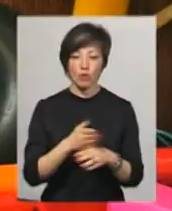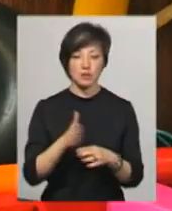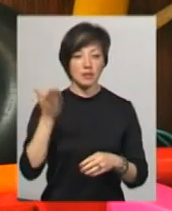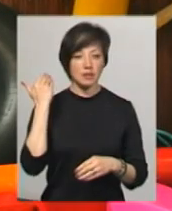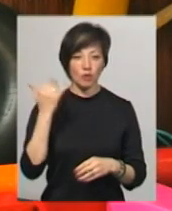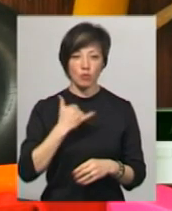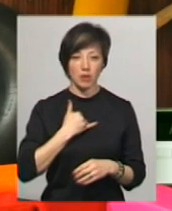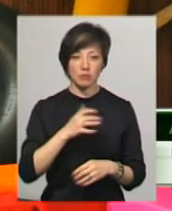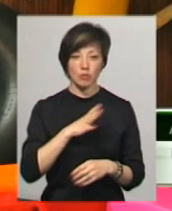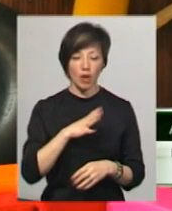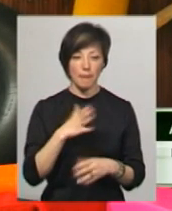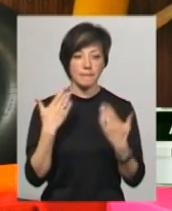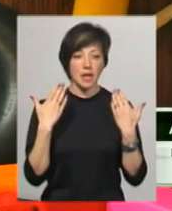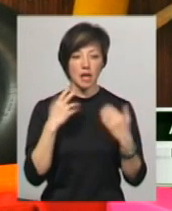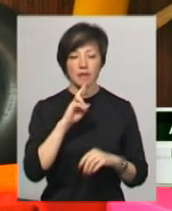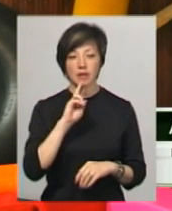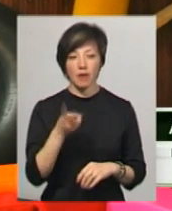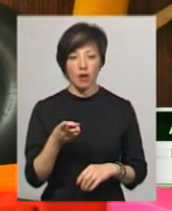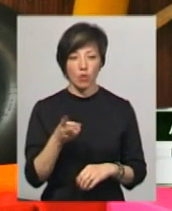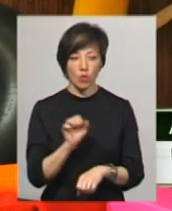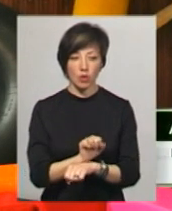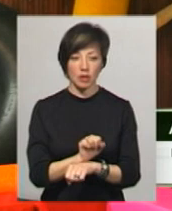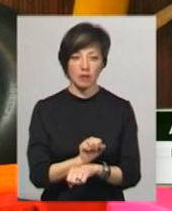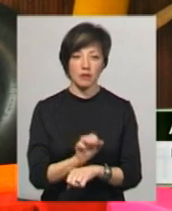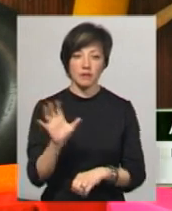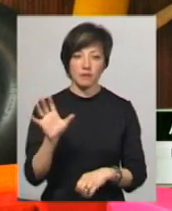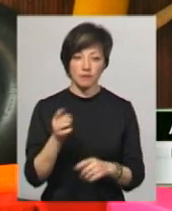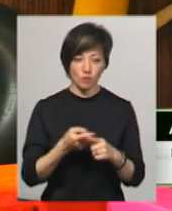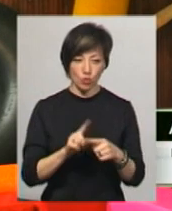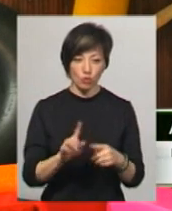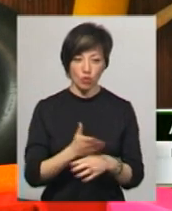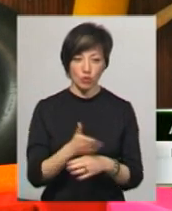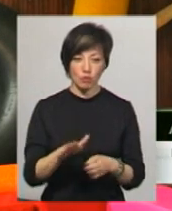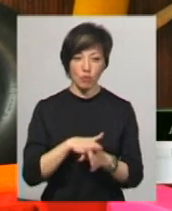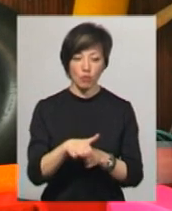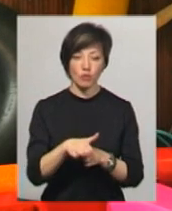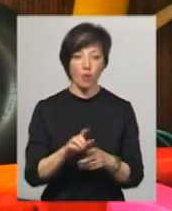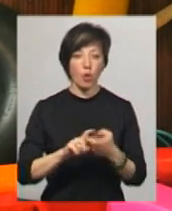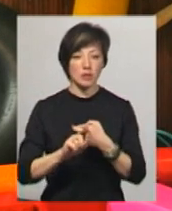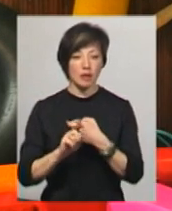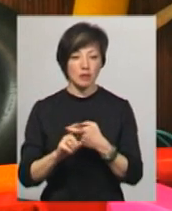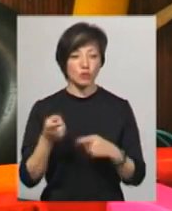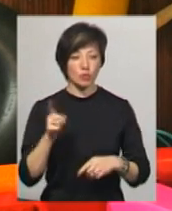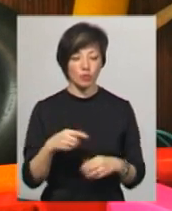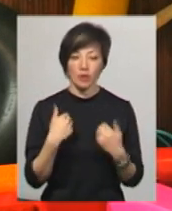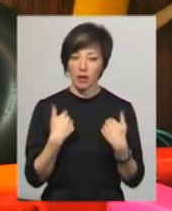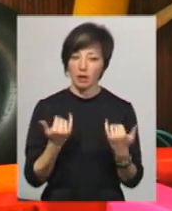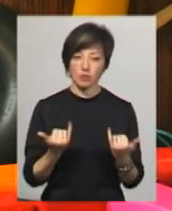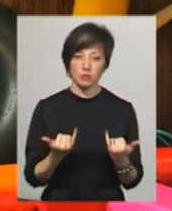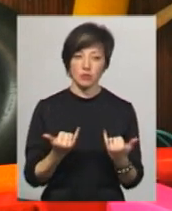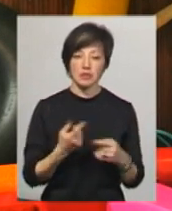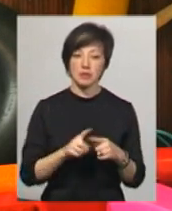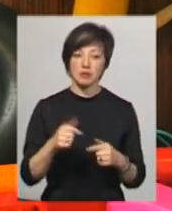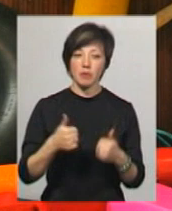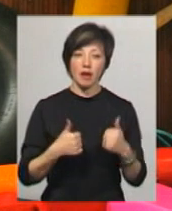давно. «У мене була перерва майже два роки в цьому розділі «Повному контакті», тому я на